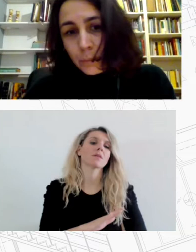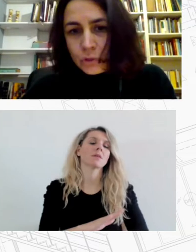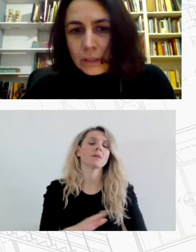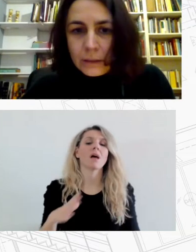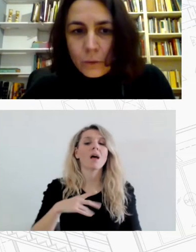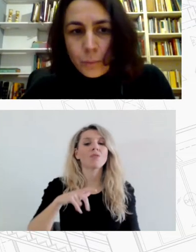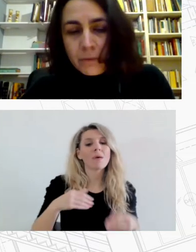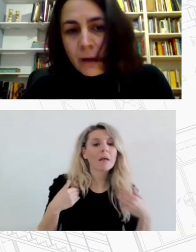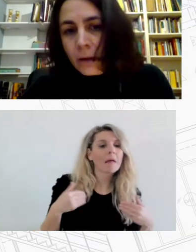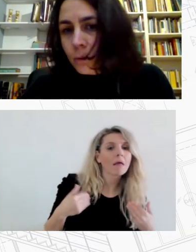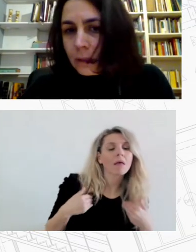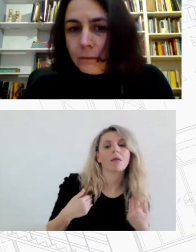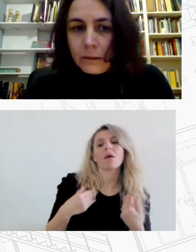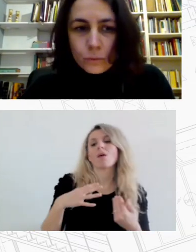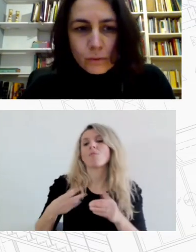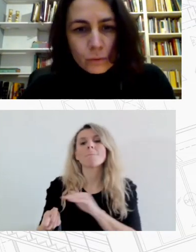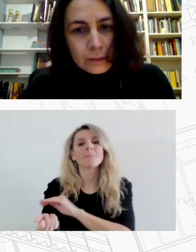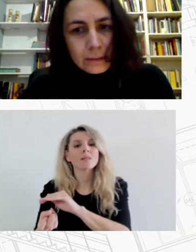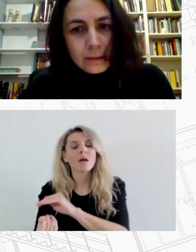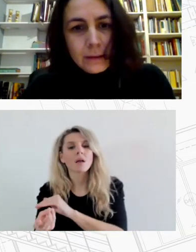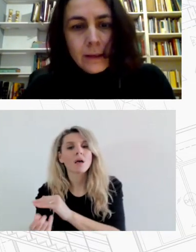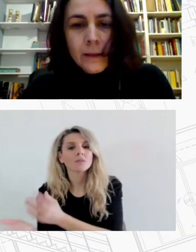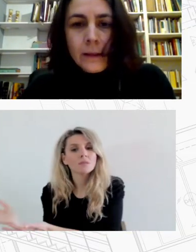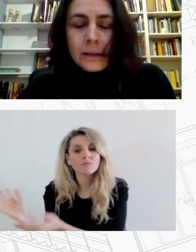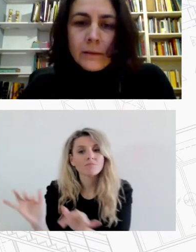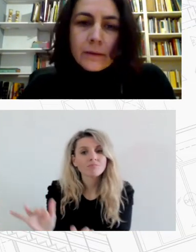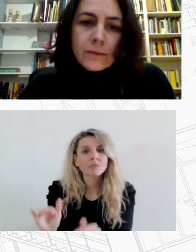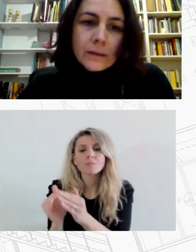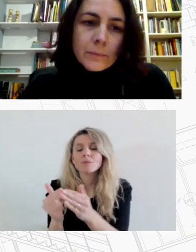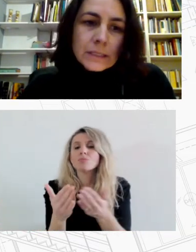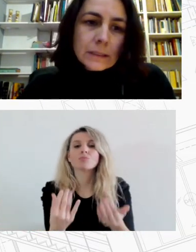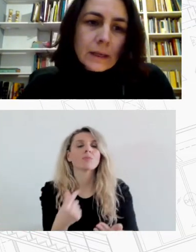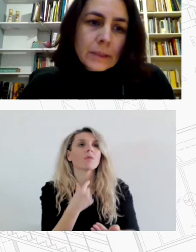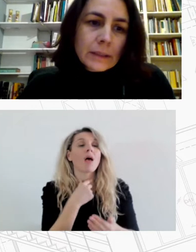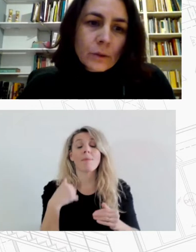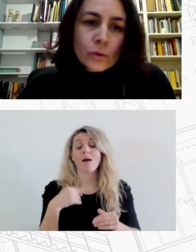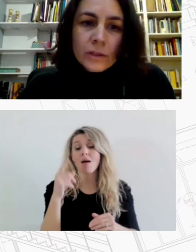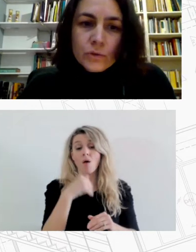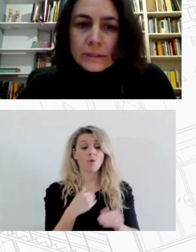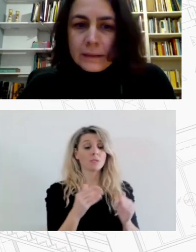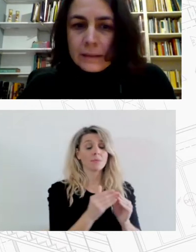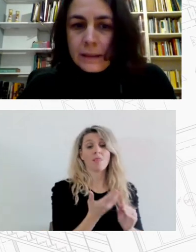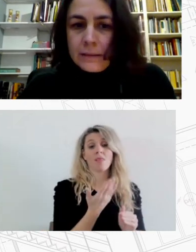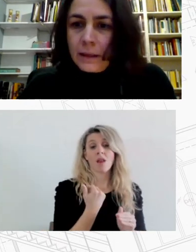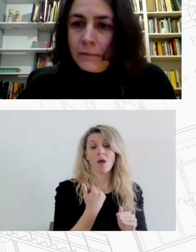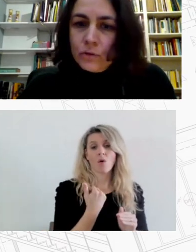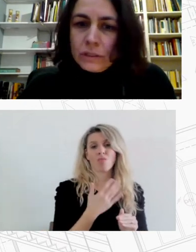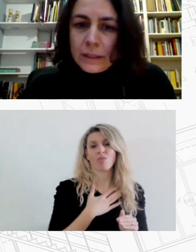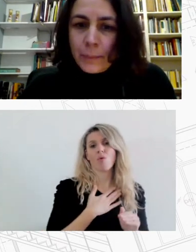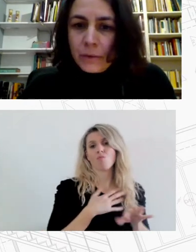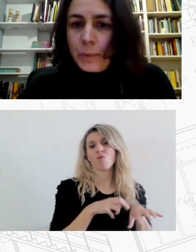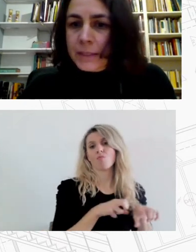έχουν υποστηρικτικό περιβάλλον ή δεν έχουν ιδιόκτητη κατοικία και βέβαια να μην ξεχνάμε και χρονίζουσες καταστάσεις